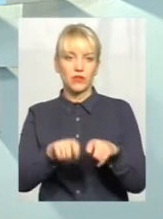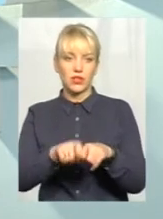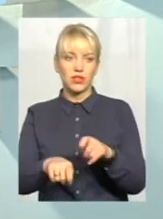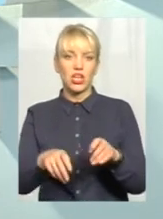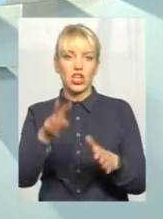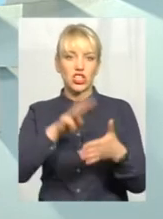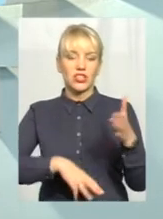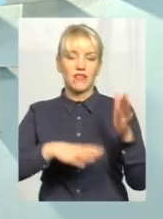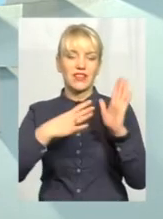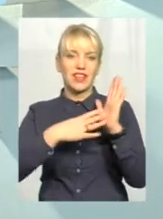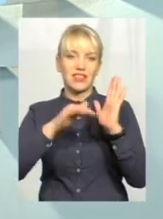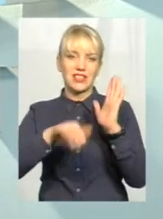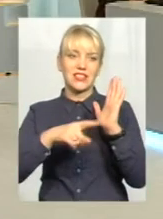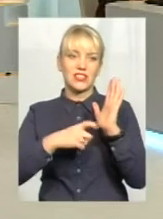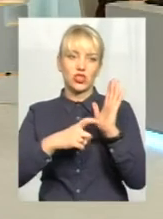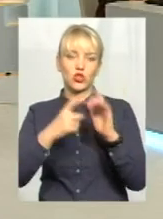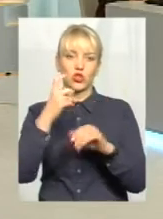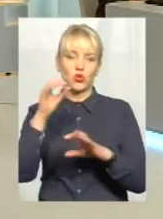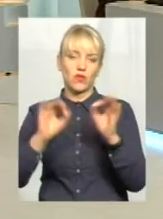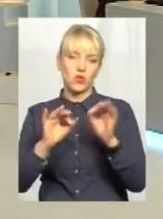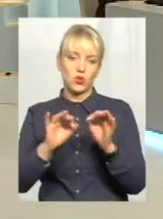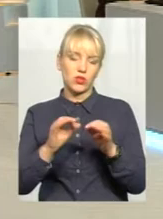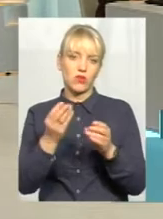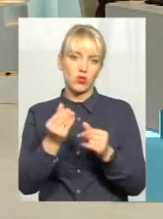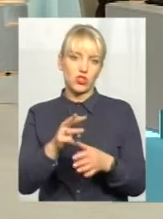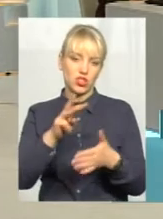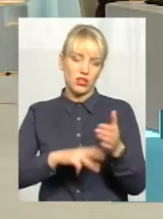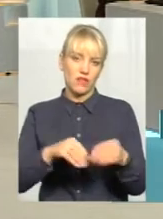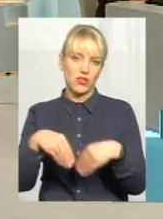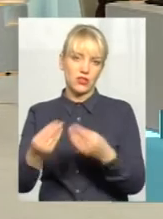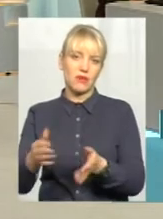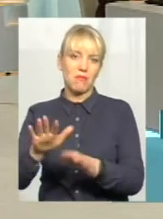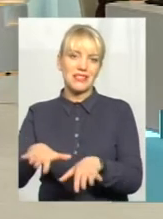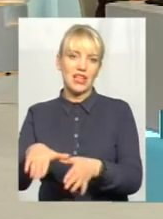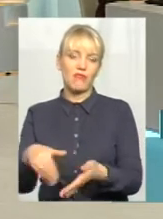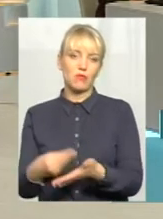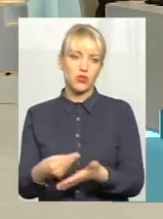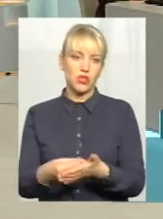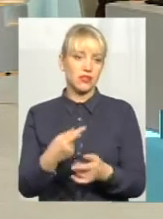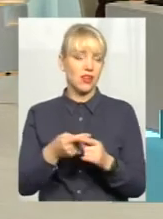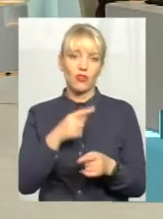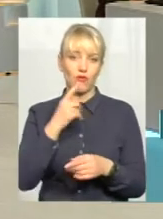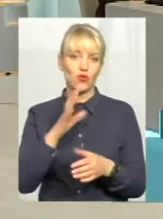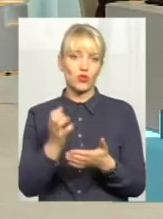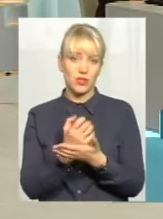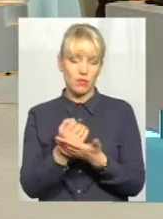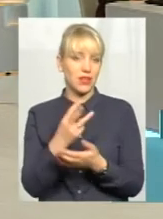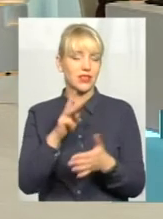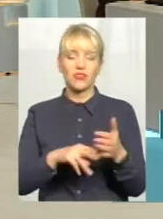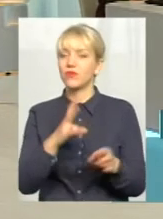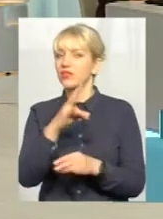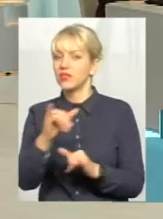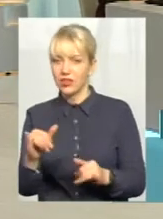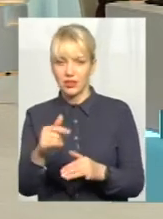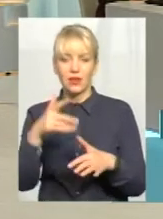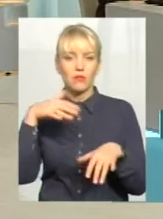9600. І 100% коштів штрафів зраховується до місцевого бюджету. Тобто, я не кажу, що заробляти на штрафах. Ні, щоб